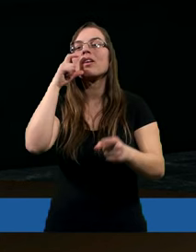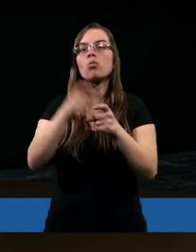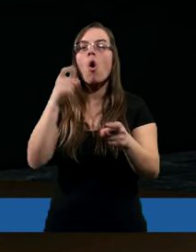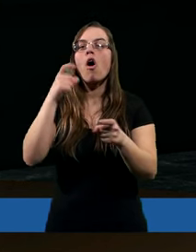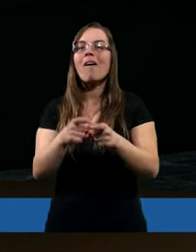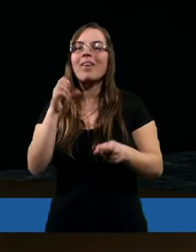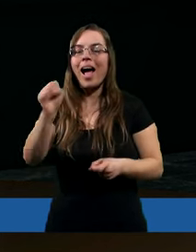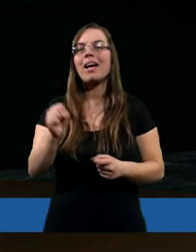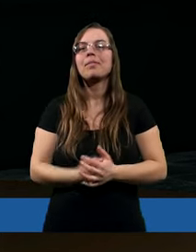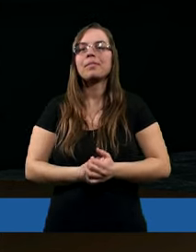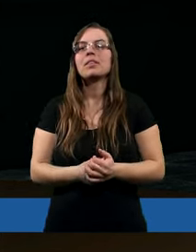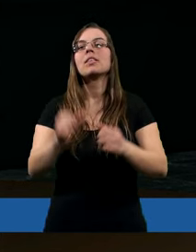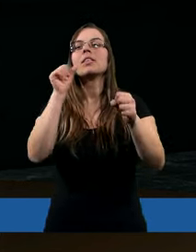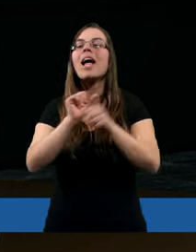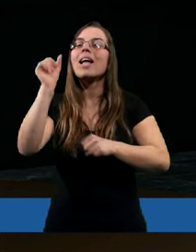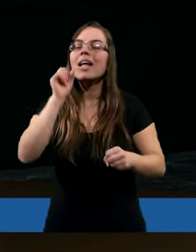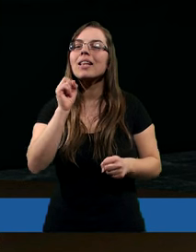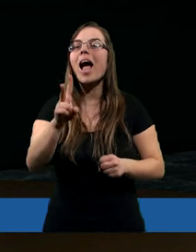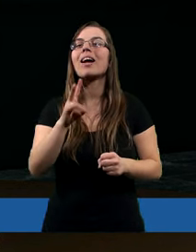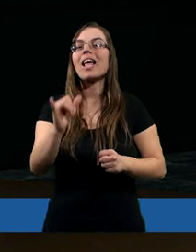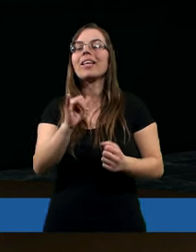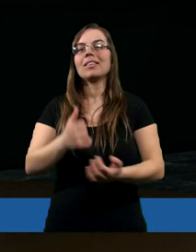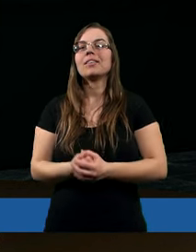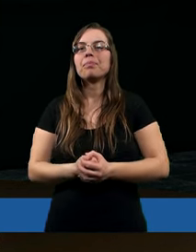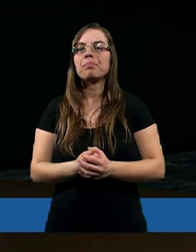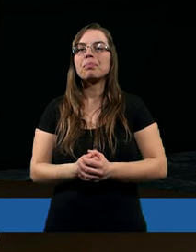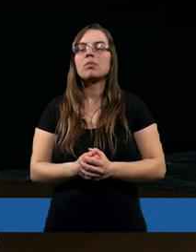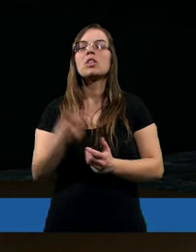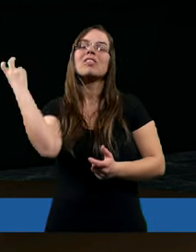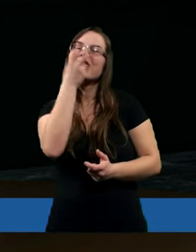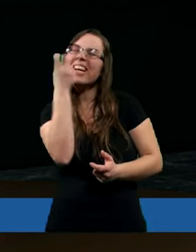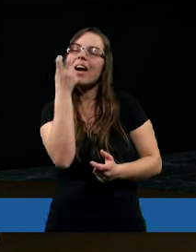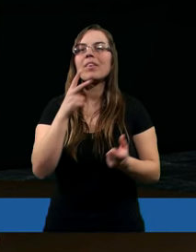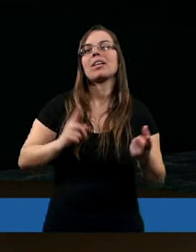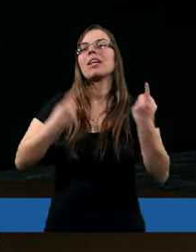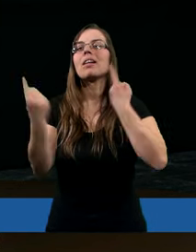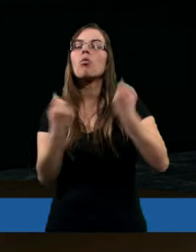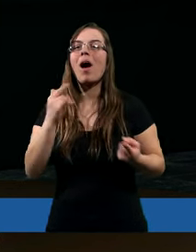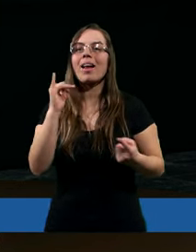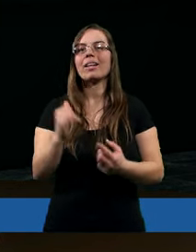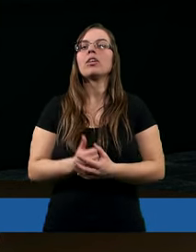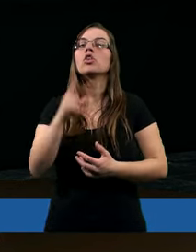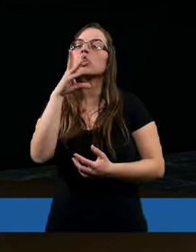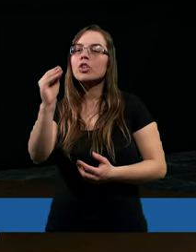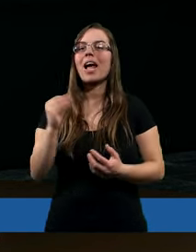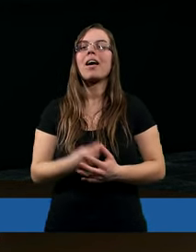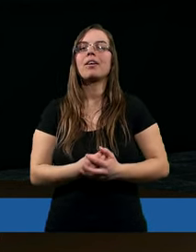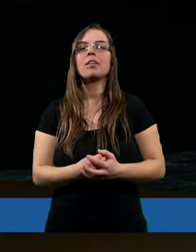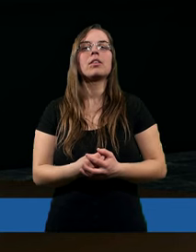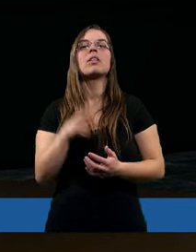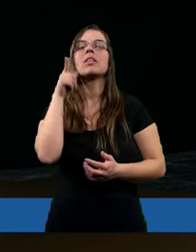słowa jest w takiej ciekawej sytuacji, że